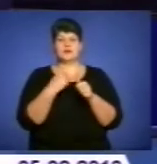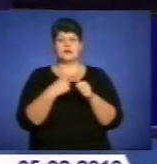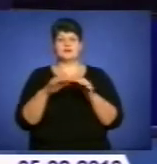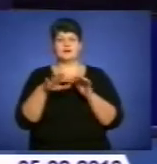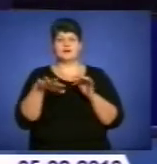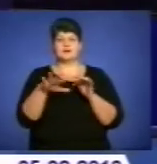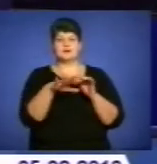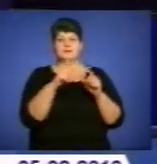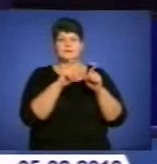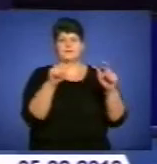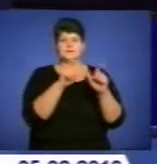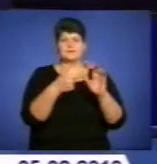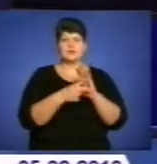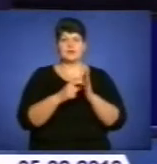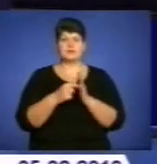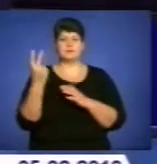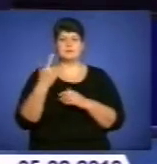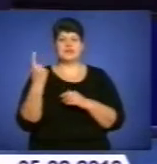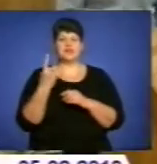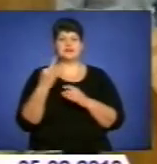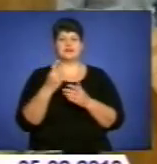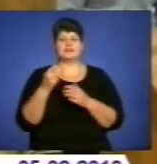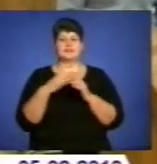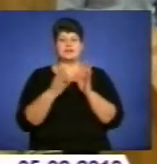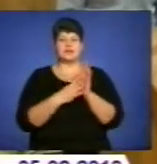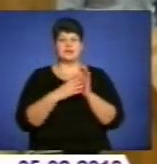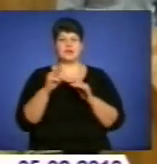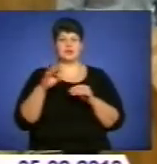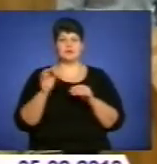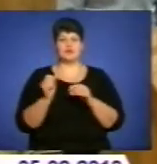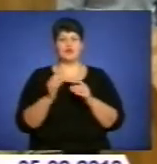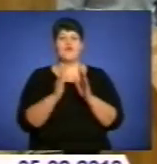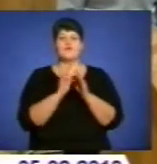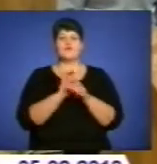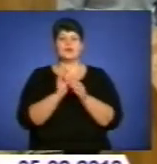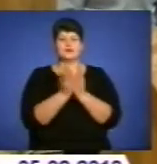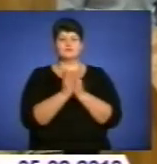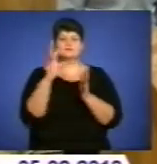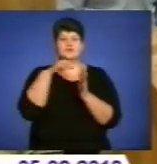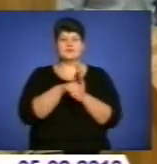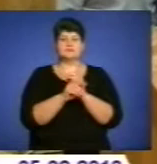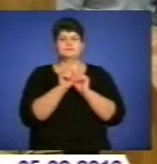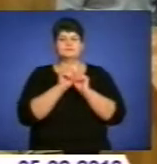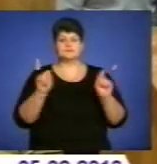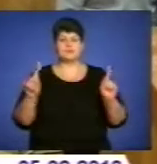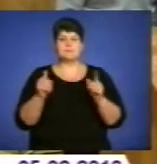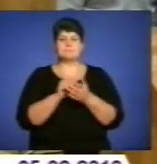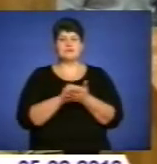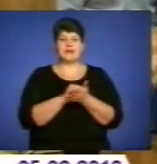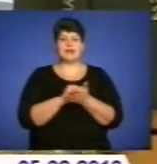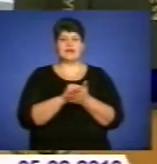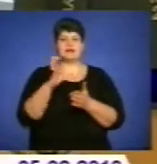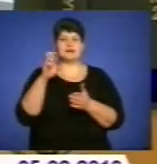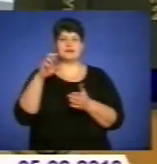матеріалів перших 19 томів. До видання увійшли унікальні слідчі матеріали Служби безпеки УН.